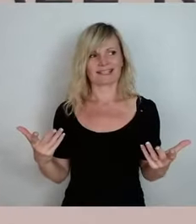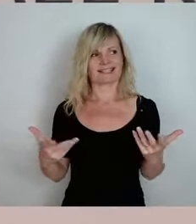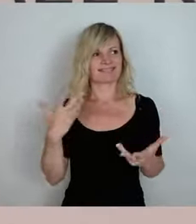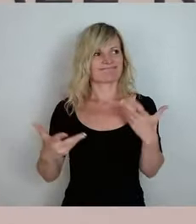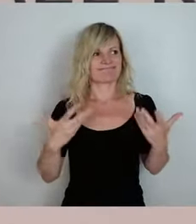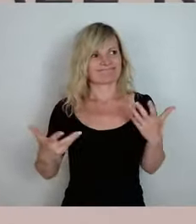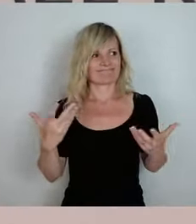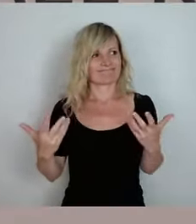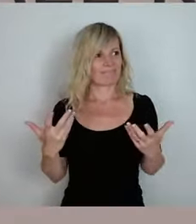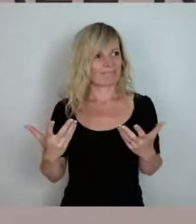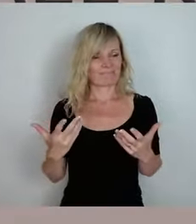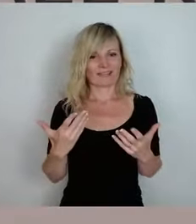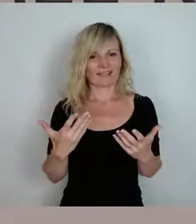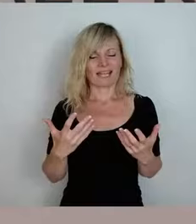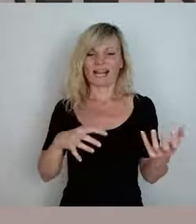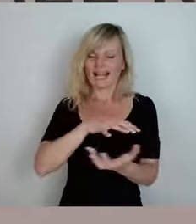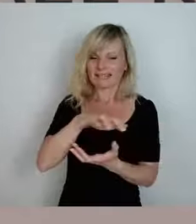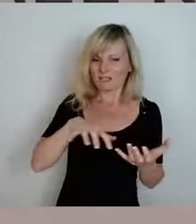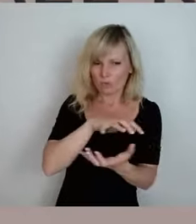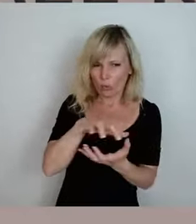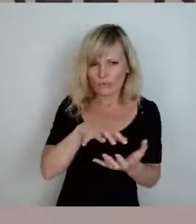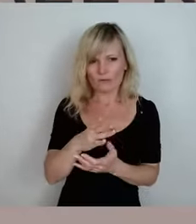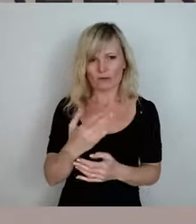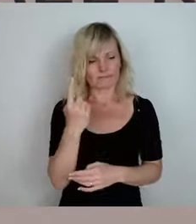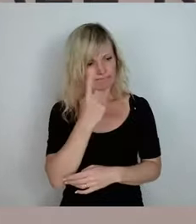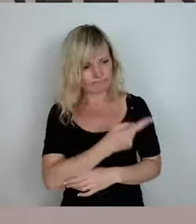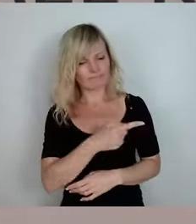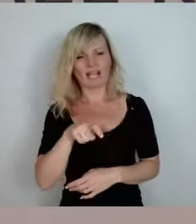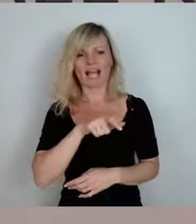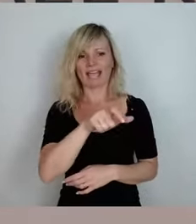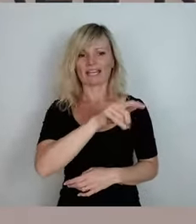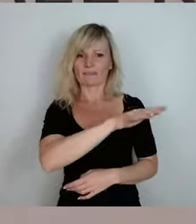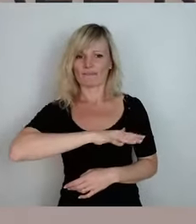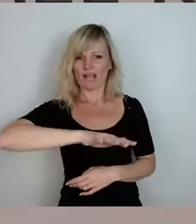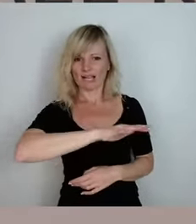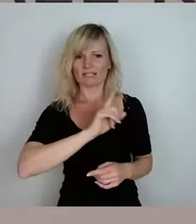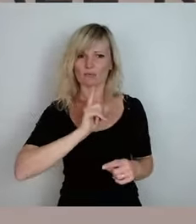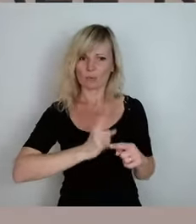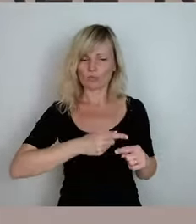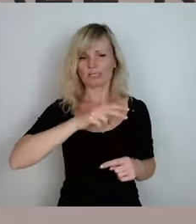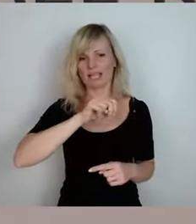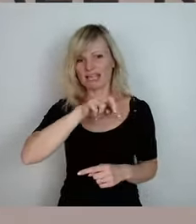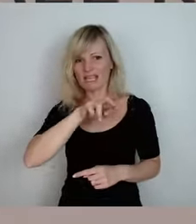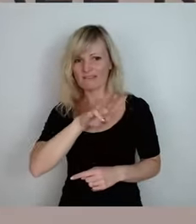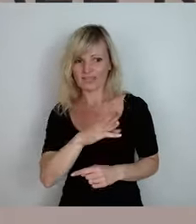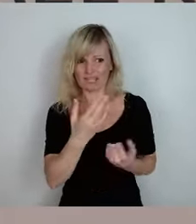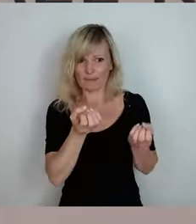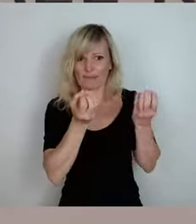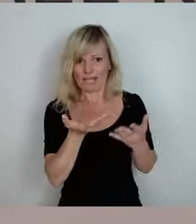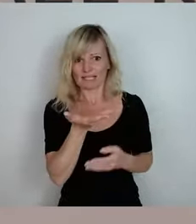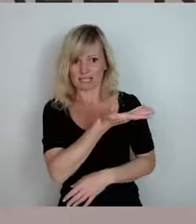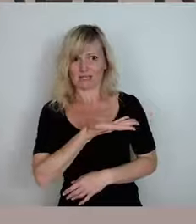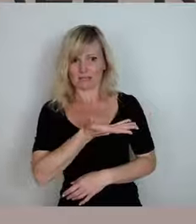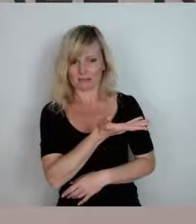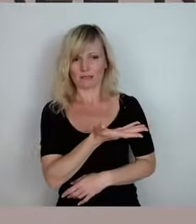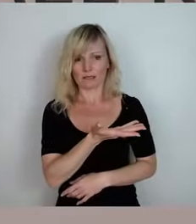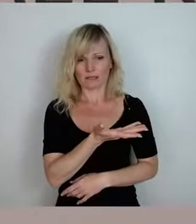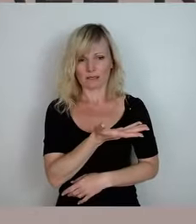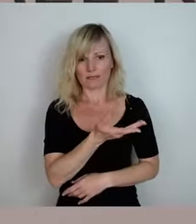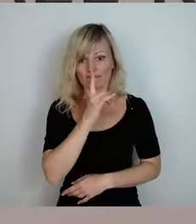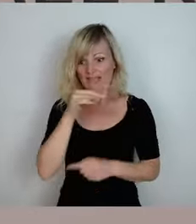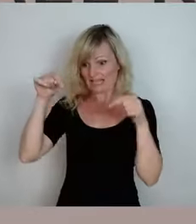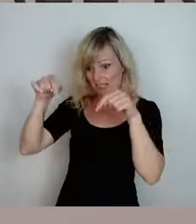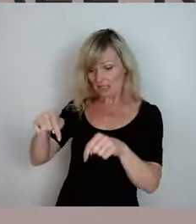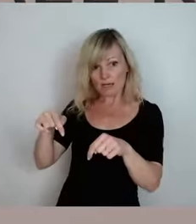Diese Katastrophe, die da jetzt in Rheinland-Pfalz und in Nordrhein-Westfalen stattgefunden hat, wäre, wenn sie hier bei uns